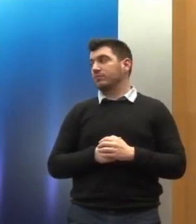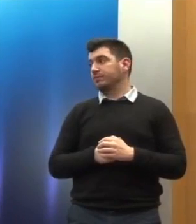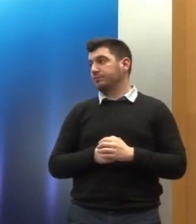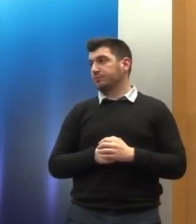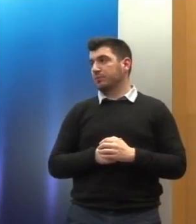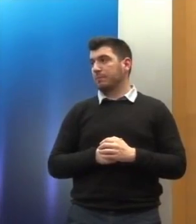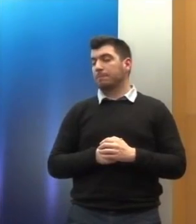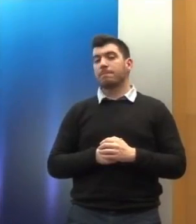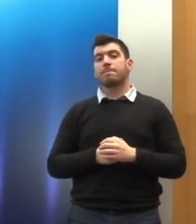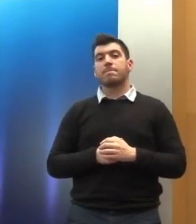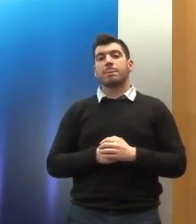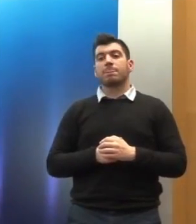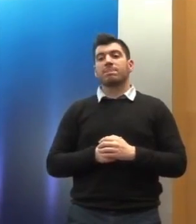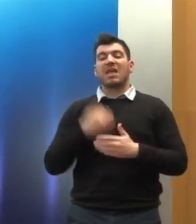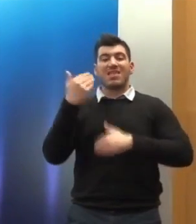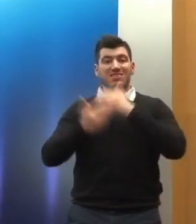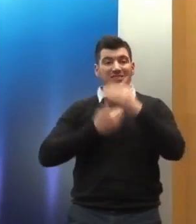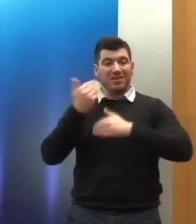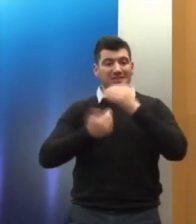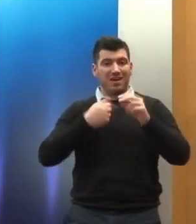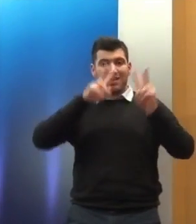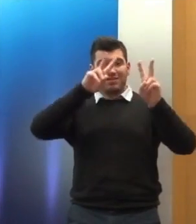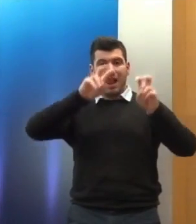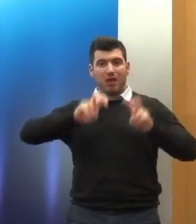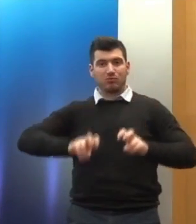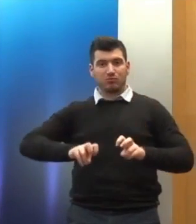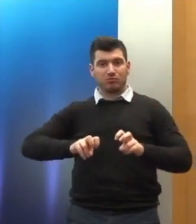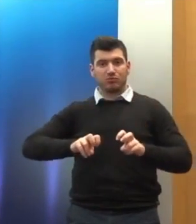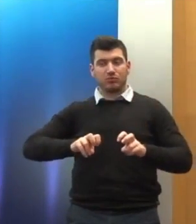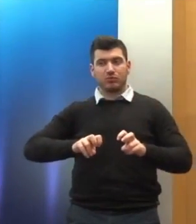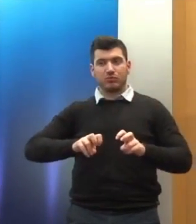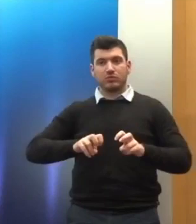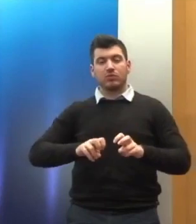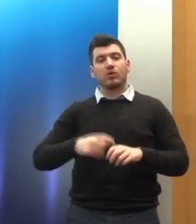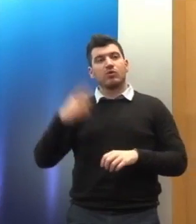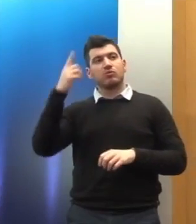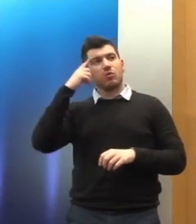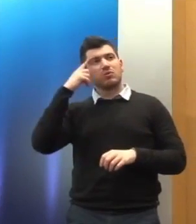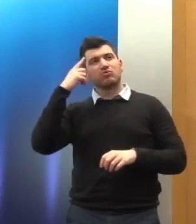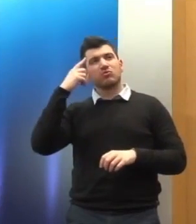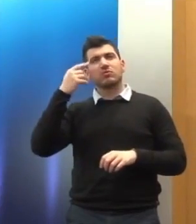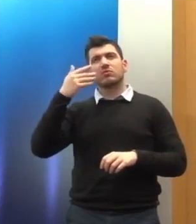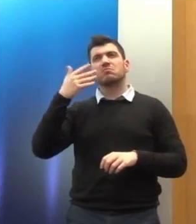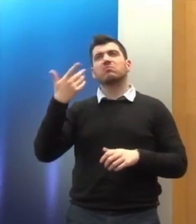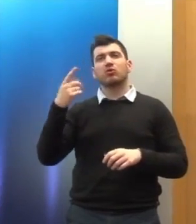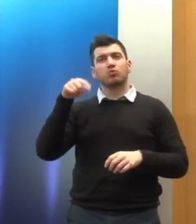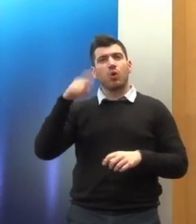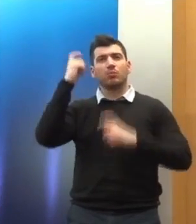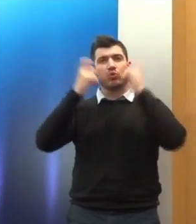η διαδικασία των εξετάσεων νομίζω όσο τη σκέφτομαι μερικούς μήνες μετά